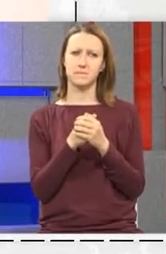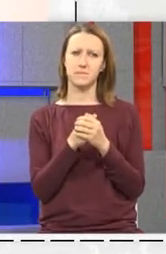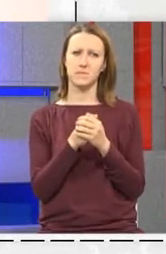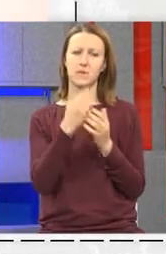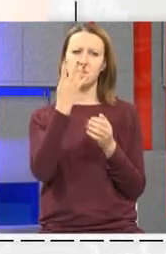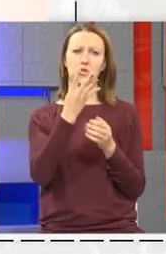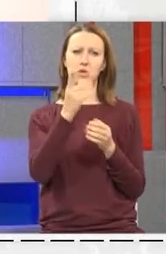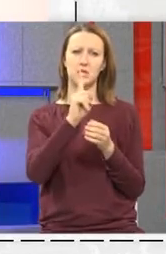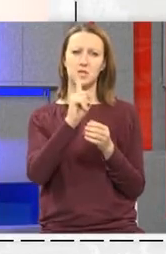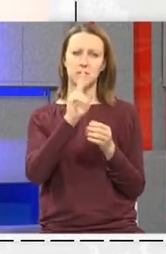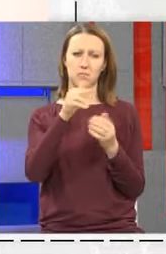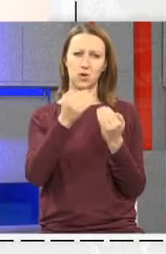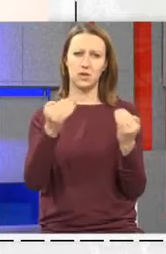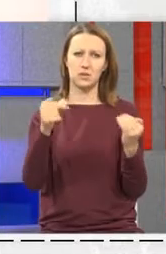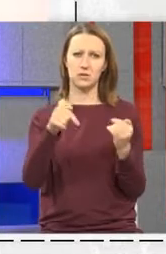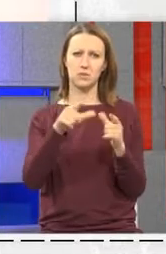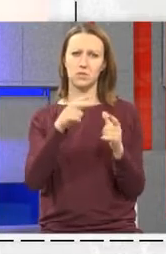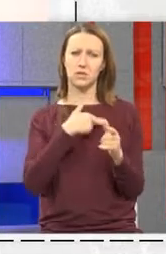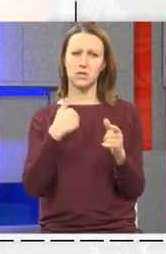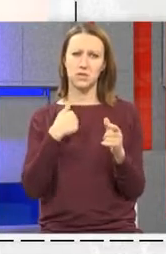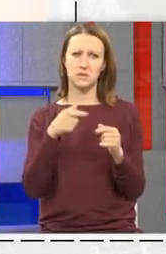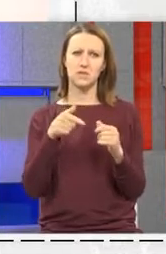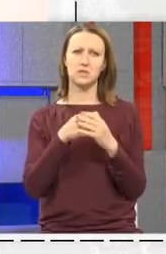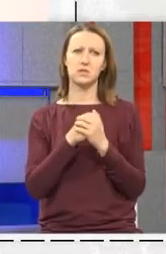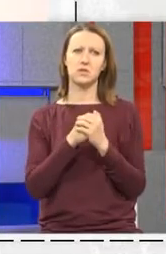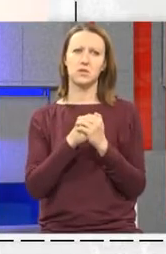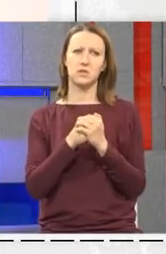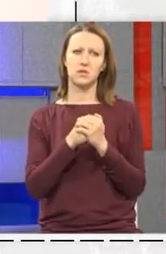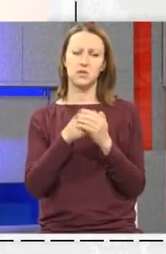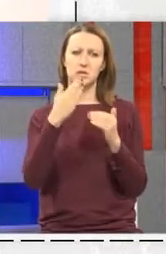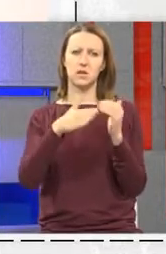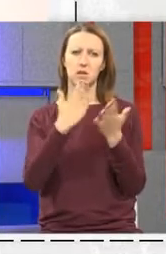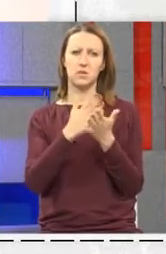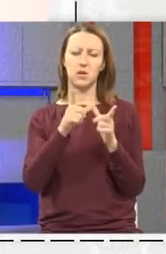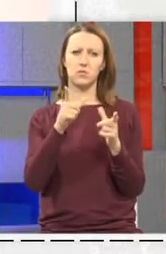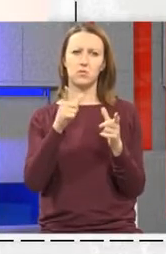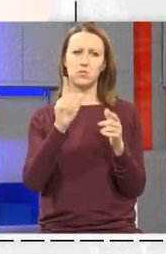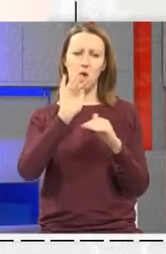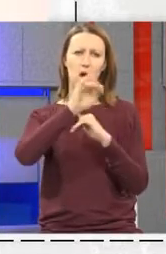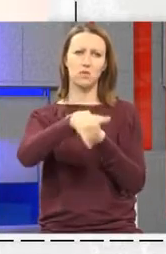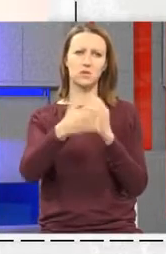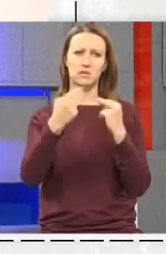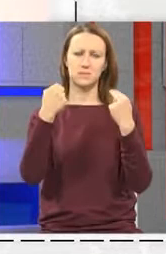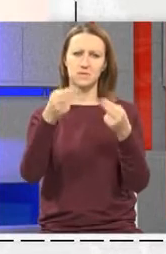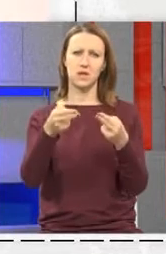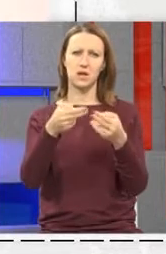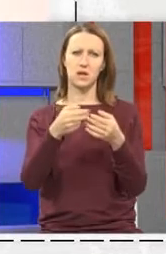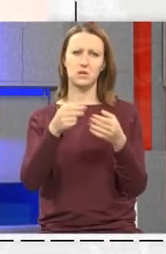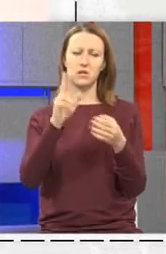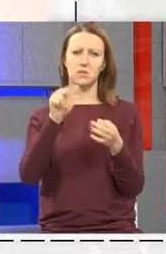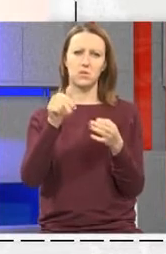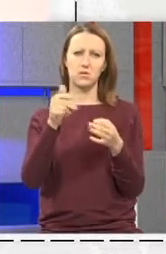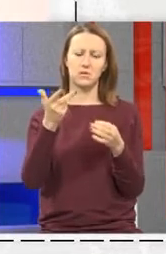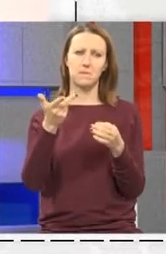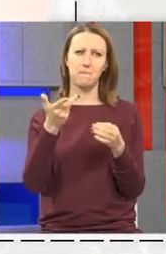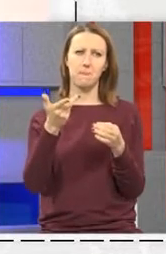Četiri godine nisam ovdje imao izlažbu U Hrvatskoj Zadnja je bila u Australiji Tako da kad sam se vratio Ima sam